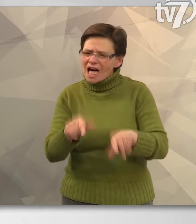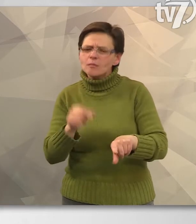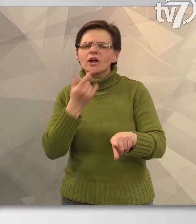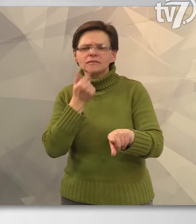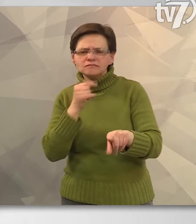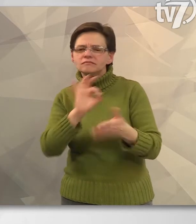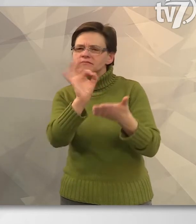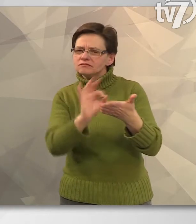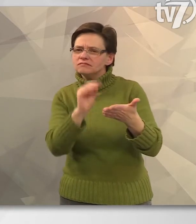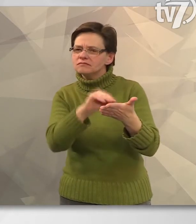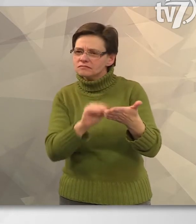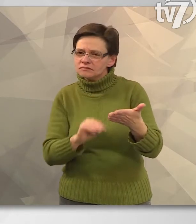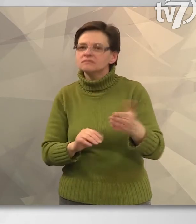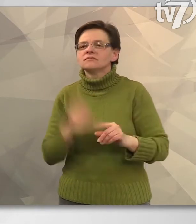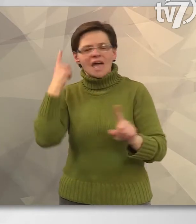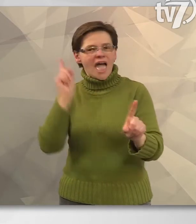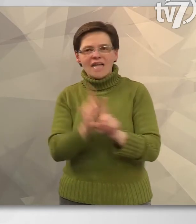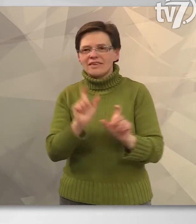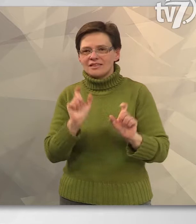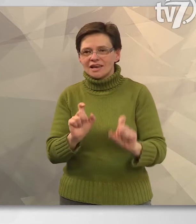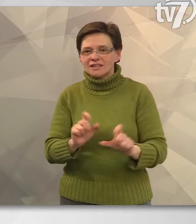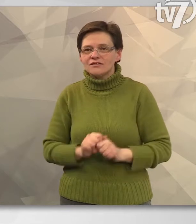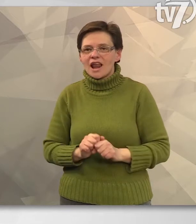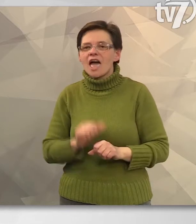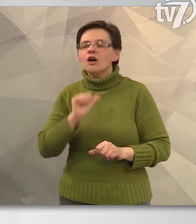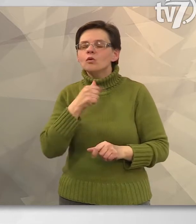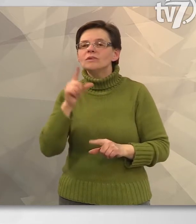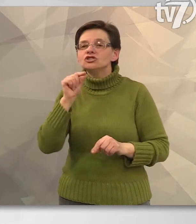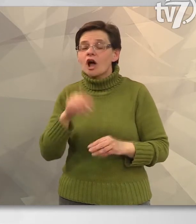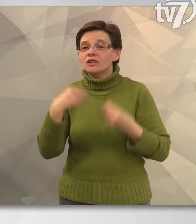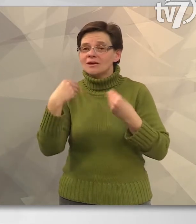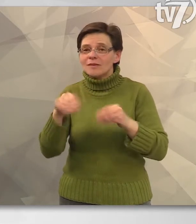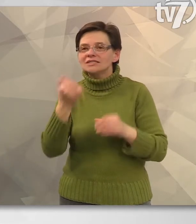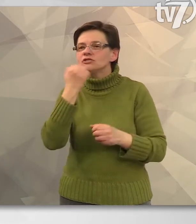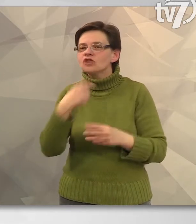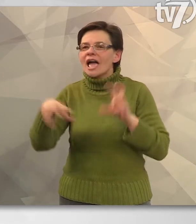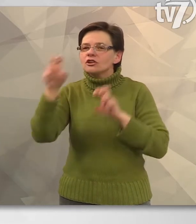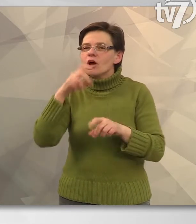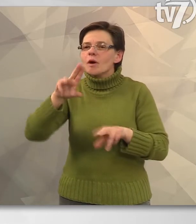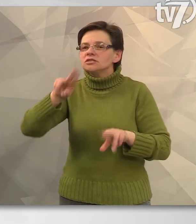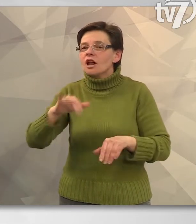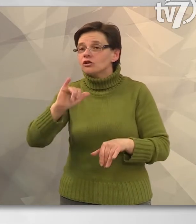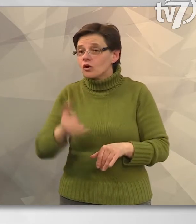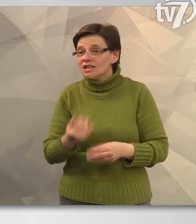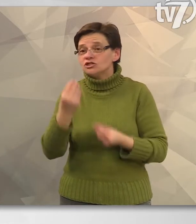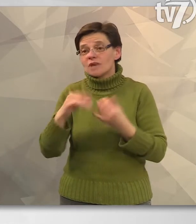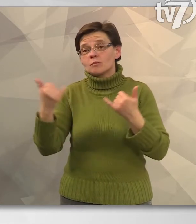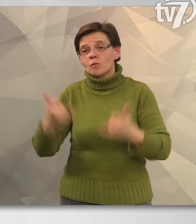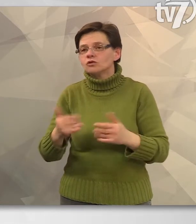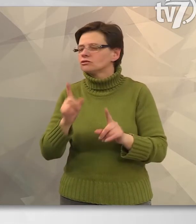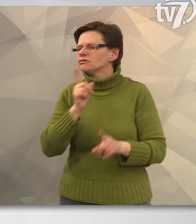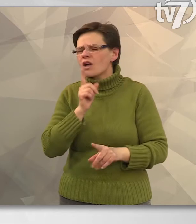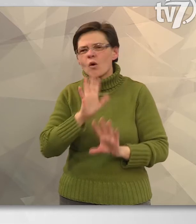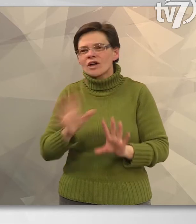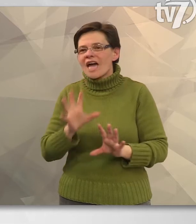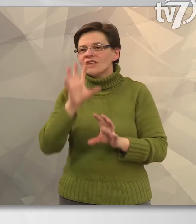támogatják a kiadványt és a benne leírtakkal is egyetértenek. Gubis Katalin beszélt a tapasztalataikról is, ugyanis